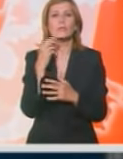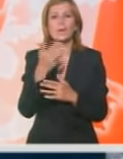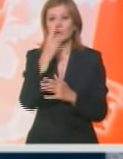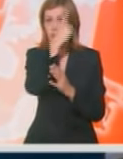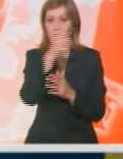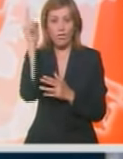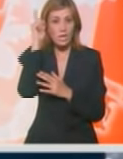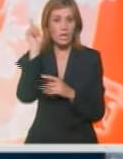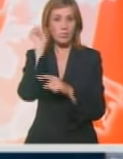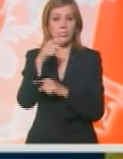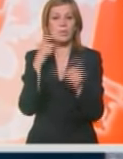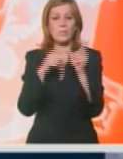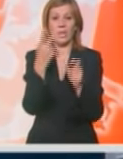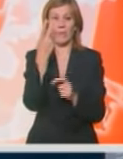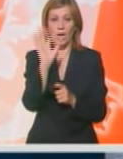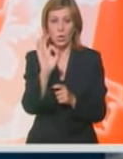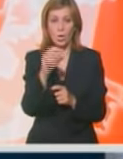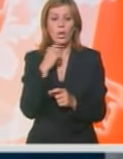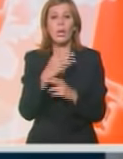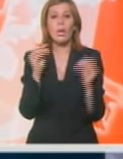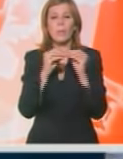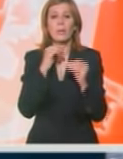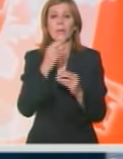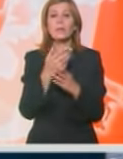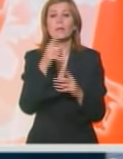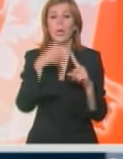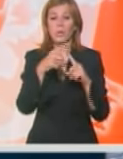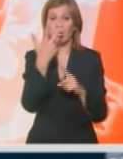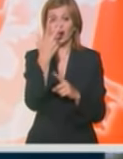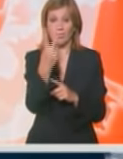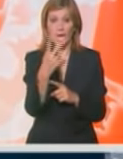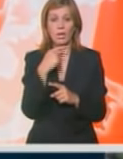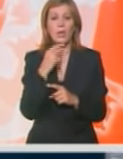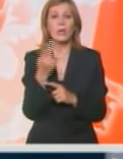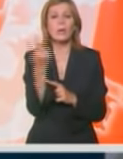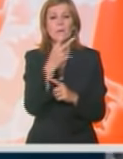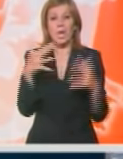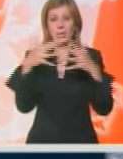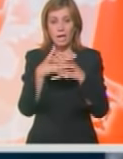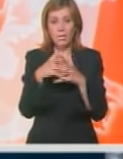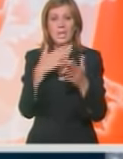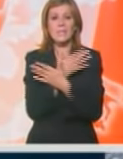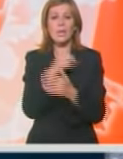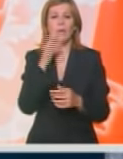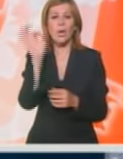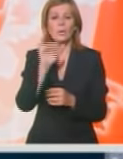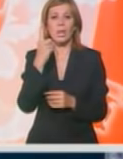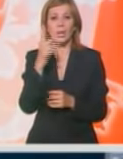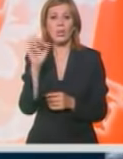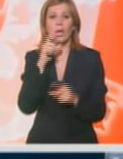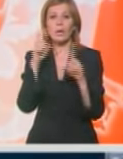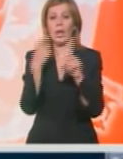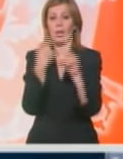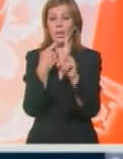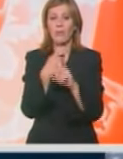pobedom u Pragu nad Spartom 2-0. U Bernu Young Boys Tottenham 3-2. U dva derbija Zenit-Oxer 1-0 i Dinamo